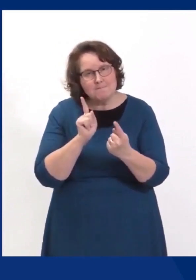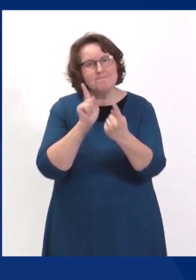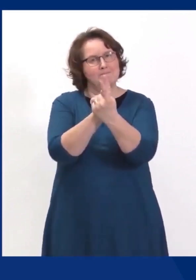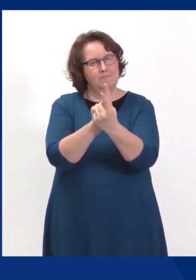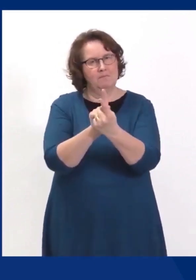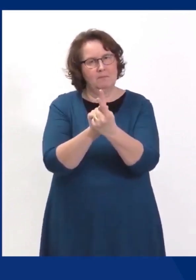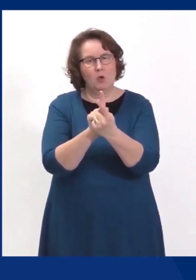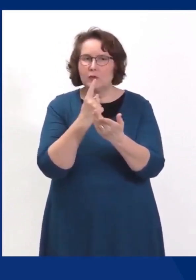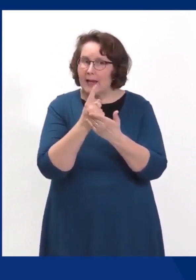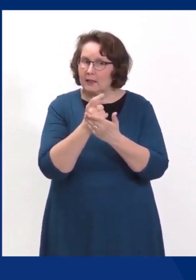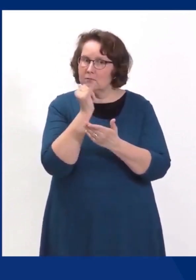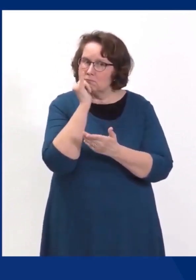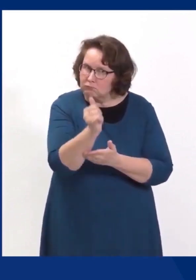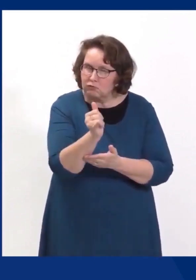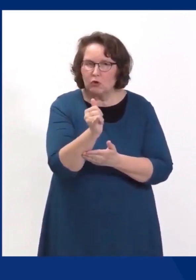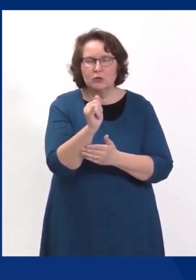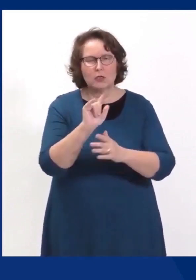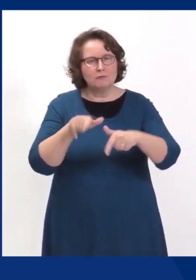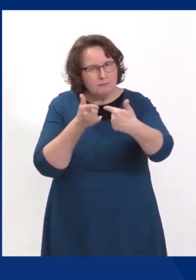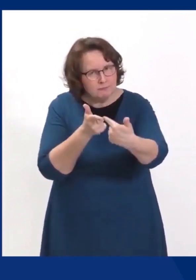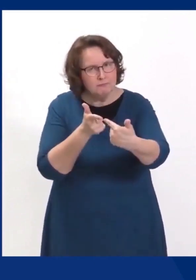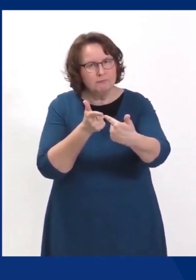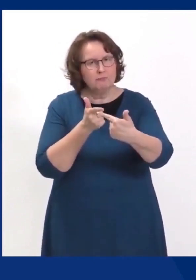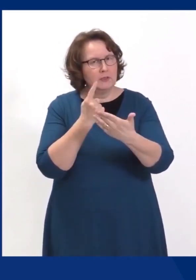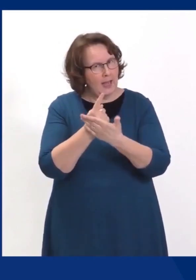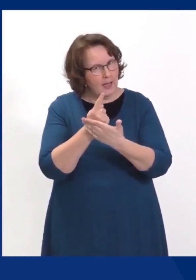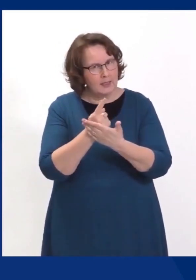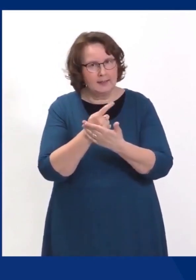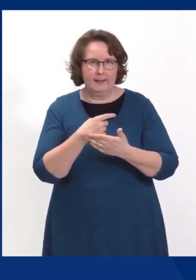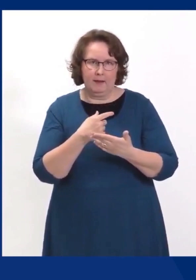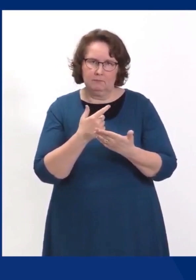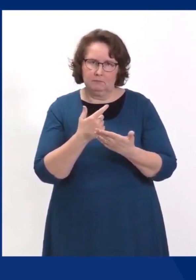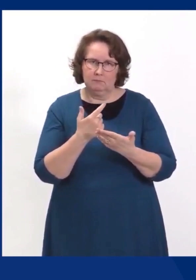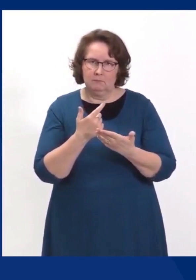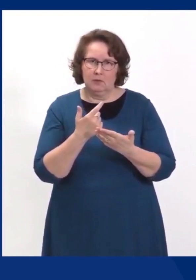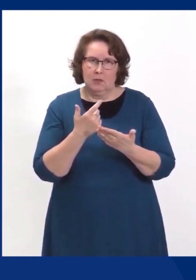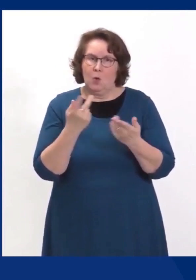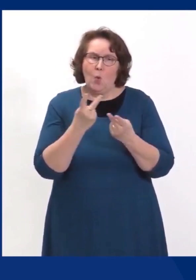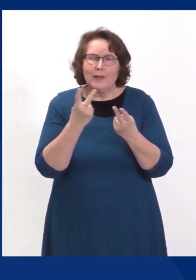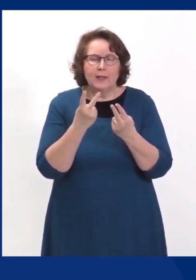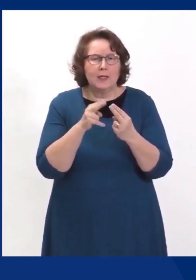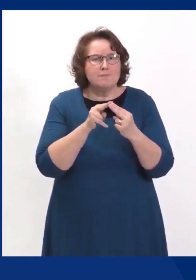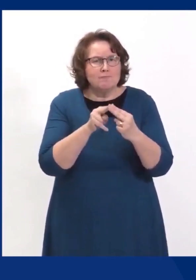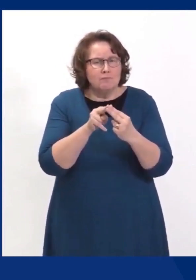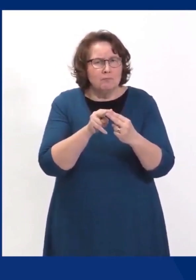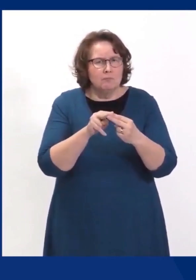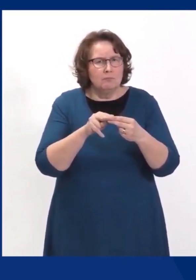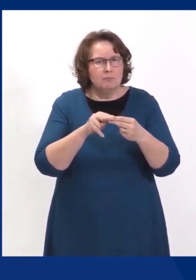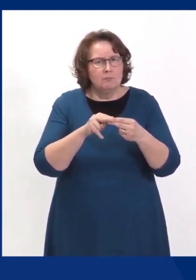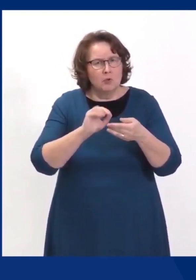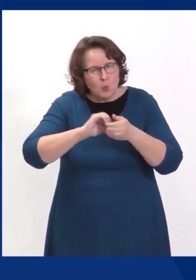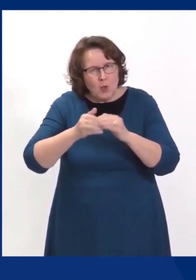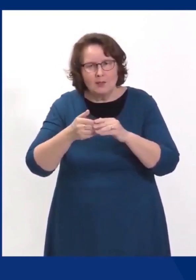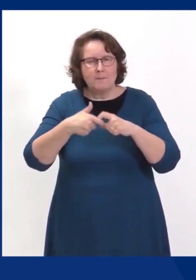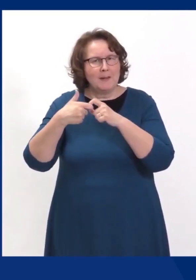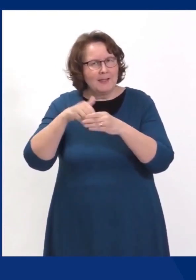kai on tärkeää soittaa puhelimella ja videoyhteydellä esimerkiksi sitten ottaa yhteyttä niin, että kuitenkin pidetään niihin läheisiin ja